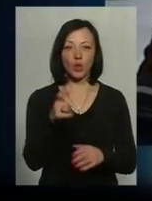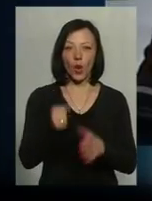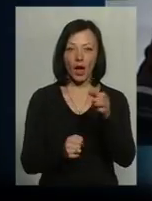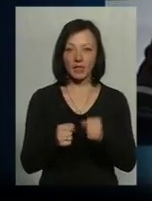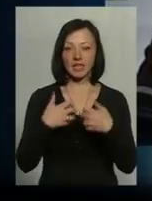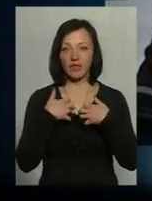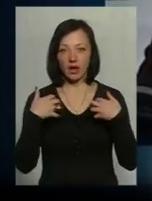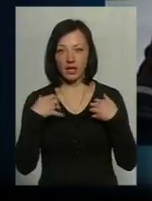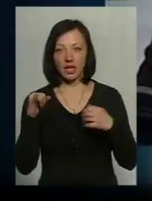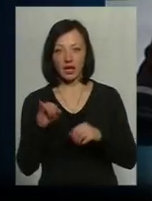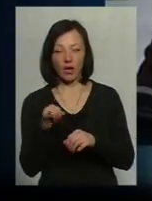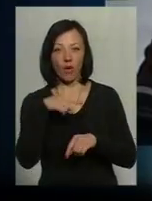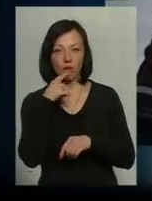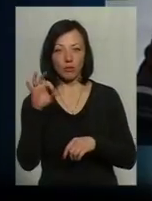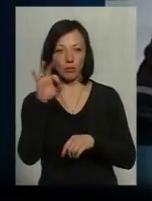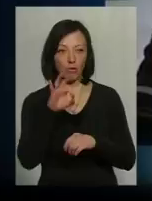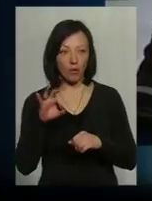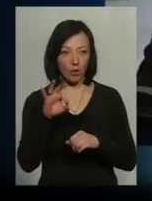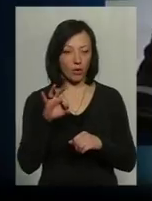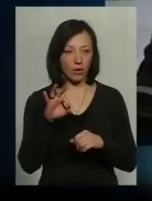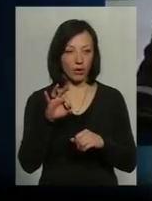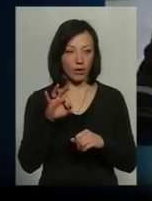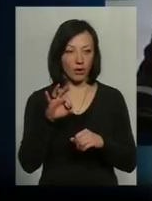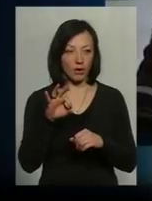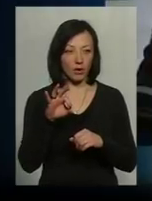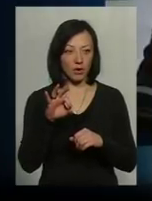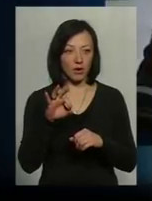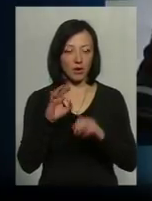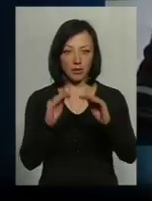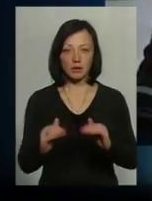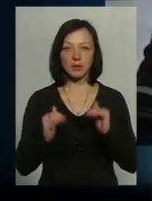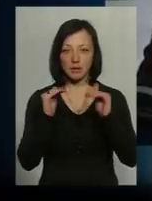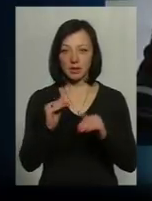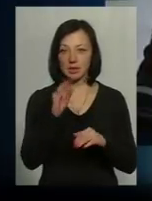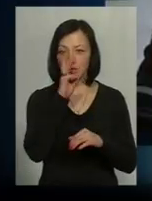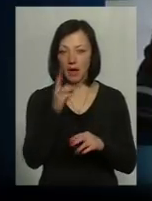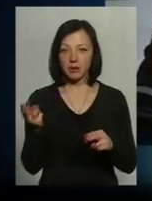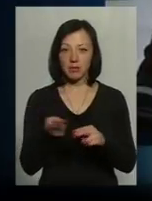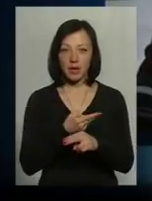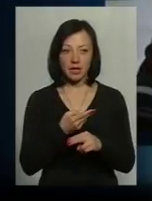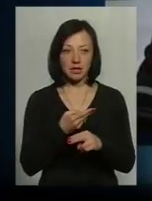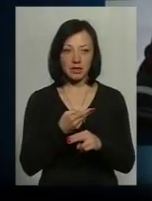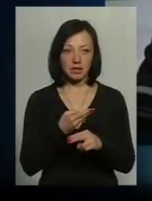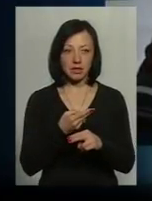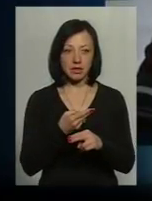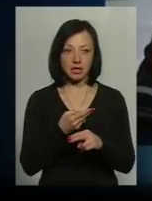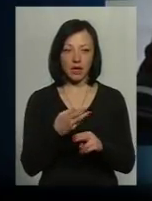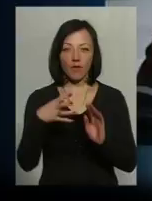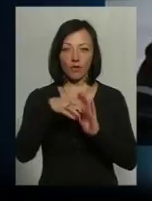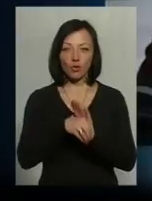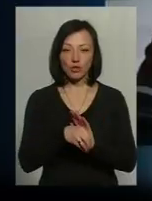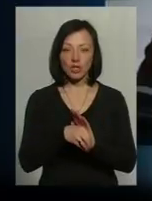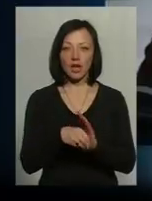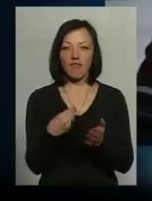іншій людині. І говорити про дане підняття без збільшення субівартості нашої продукції, це